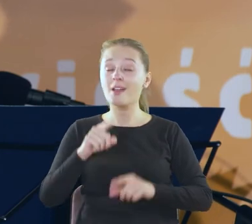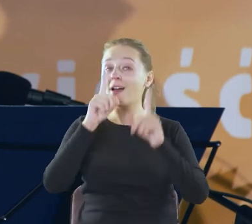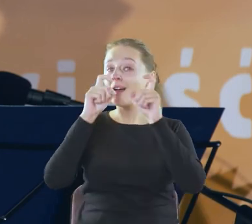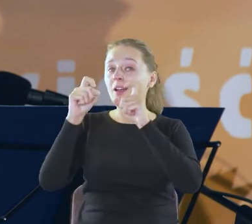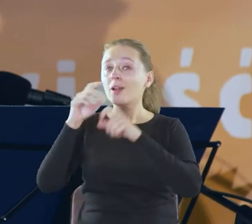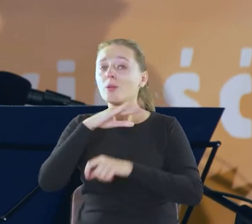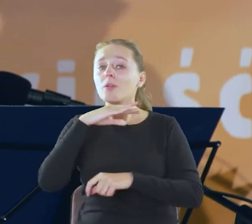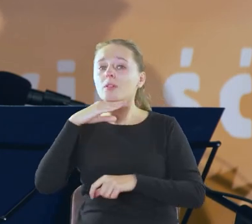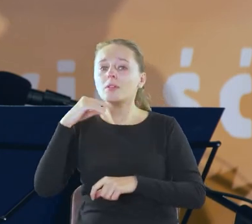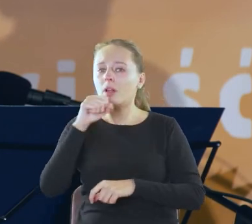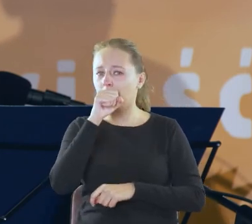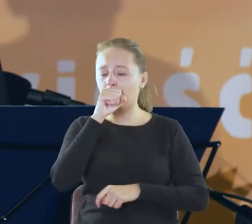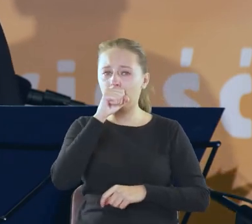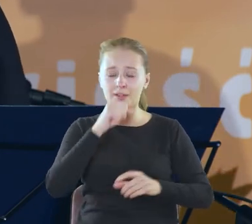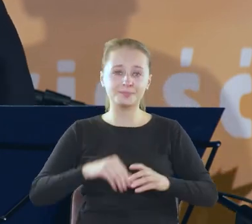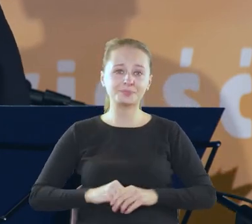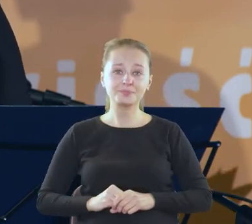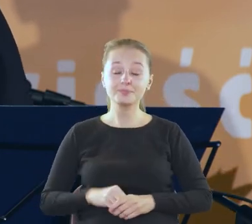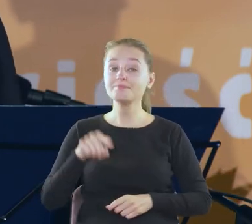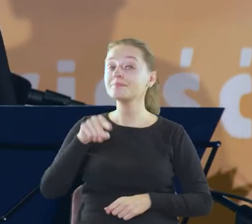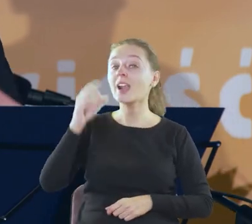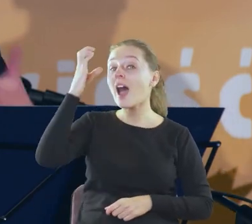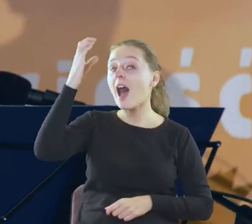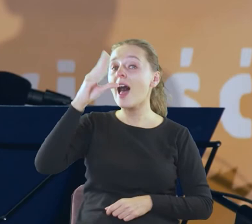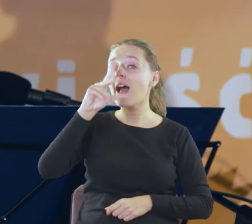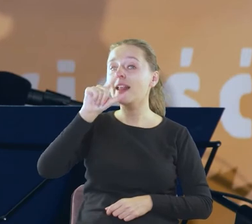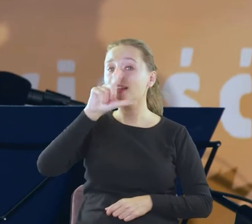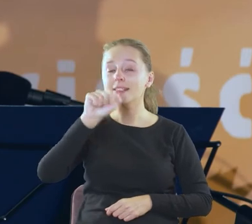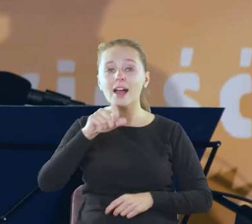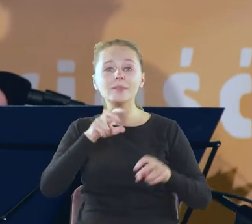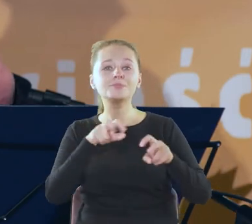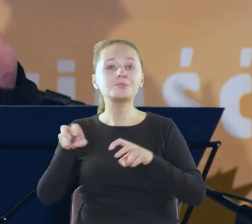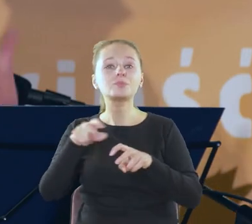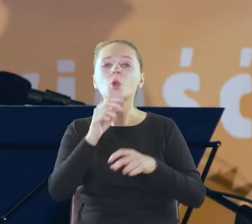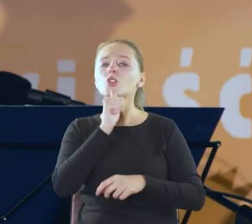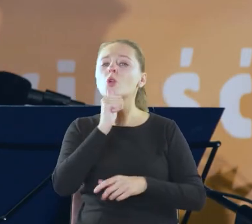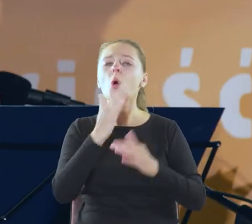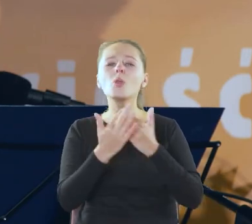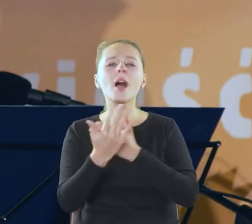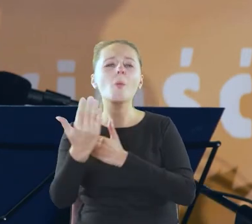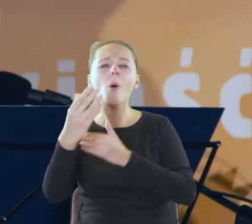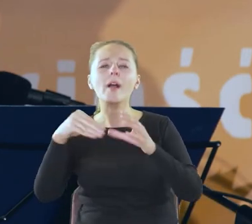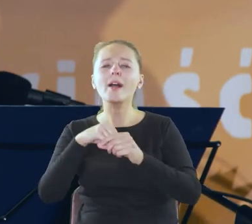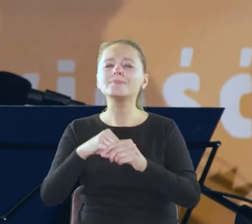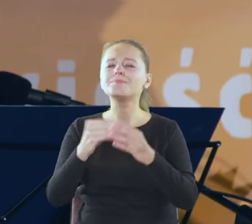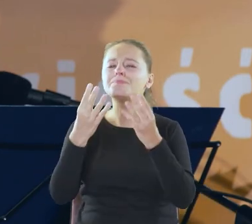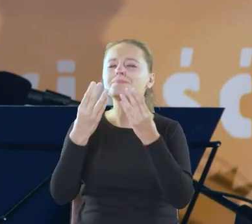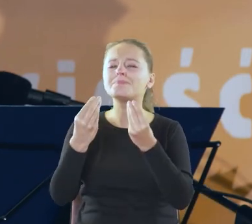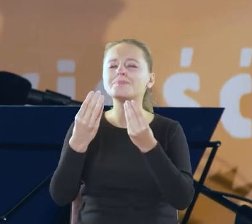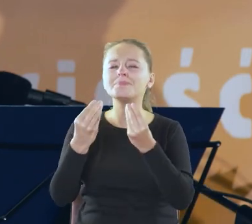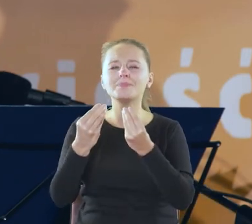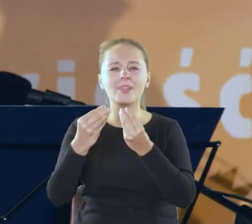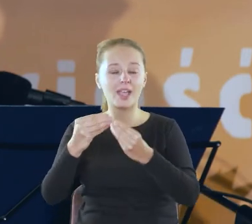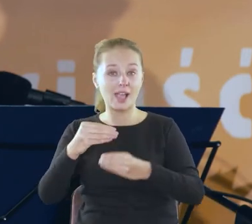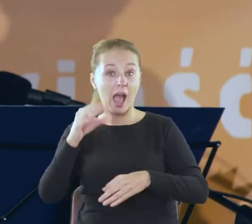kolorowane w każdym razie taka Eliza idzie tą nad niemeńską łąką w tej aksamitnej ciężkiej